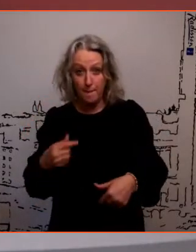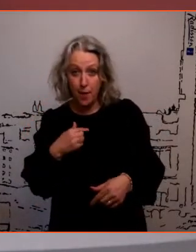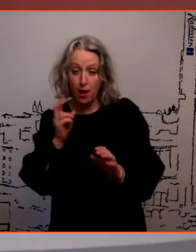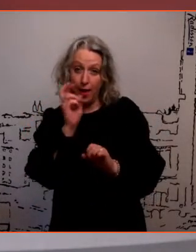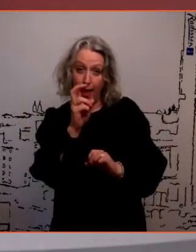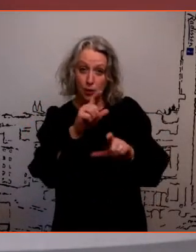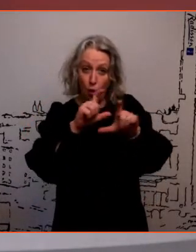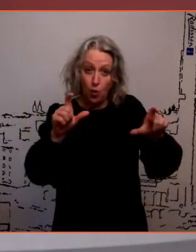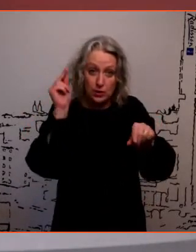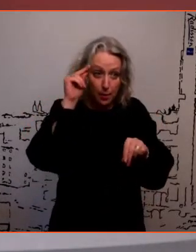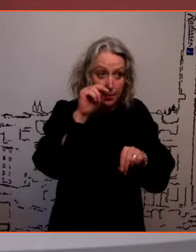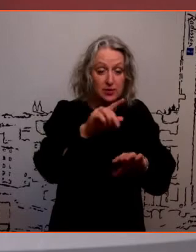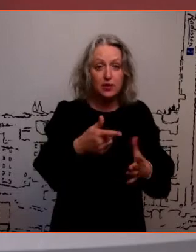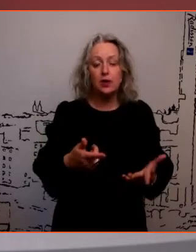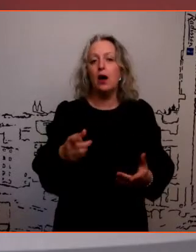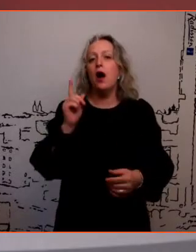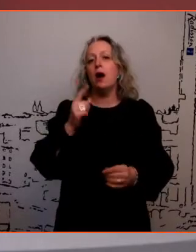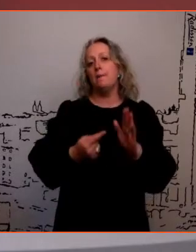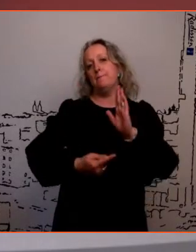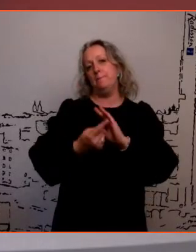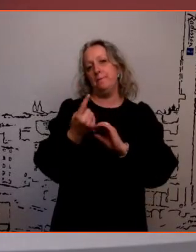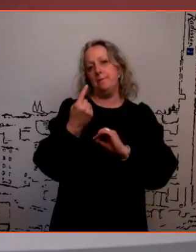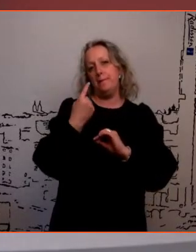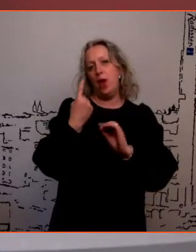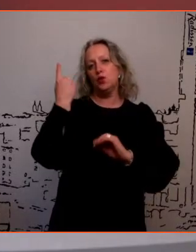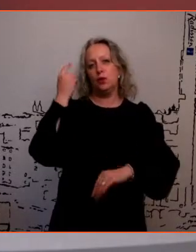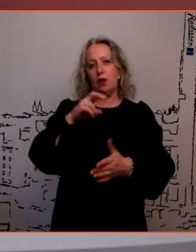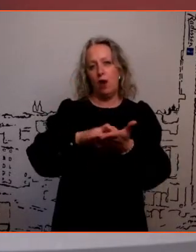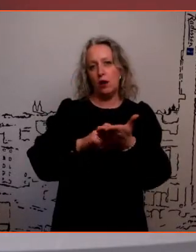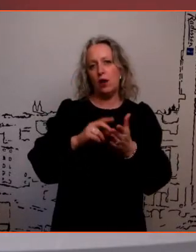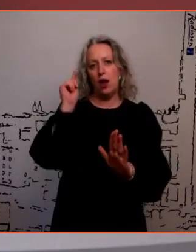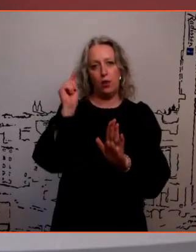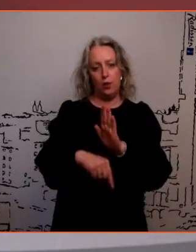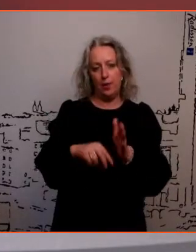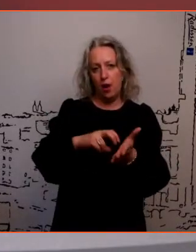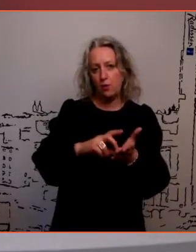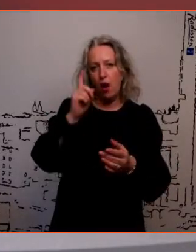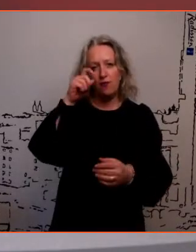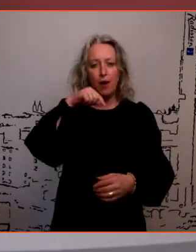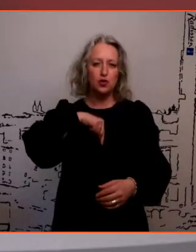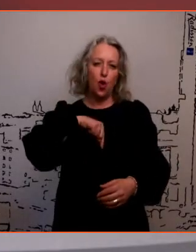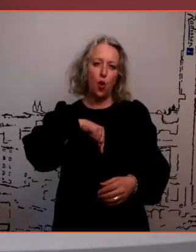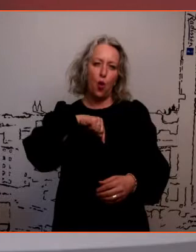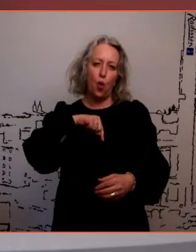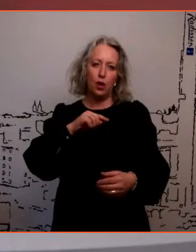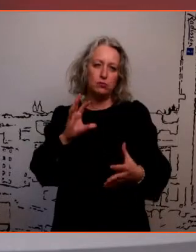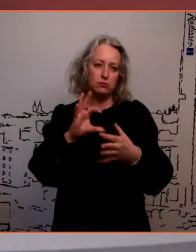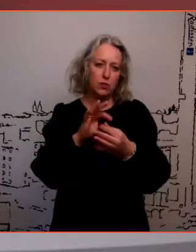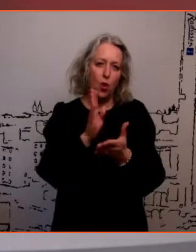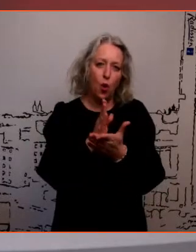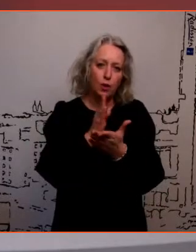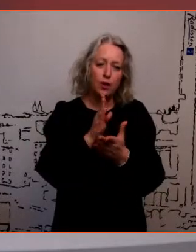Aga ma kord on alustada või läbi kukuda. Ma arvan, et võibolla siin on selline väike psiholoogiline kongs ka peidus, et